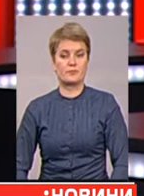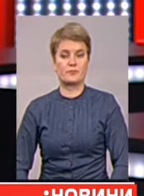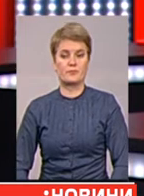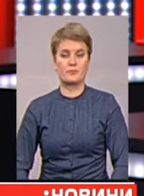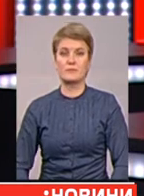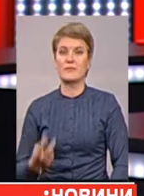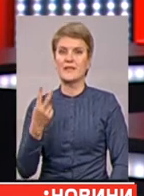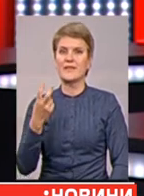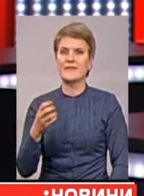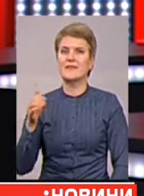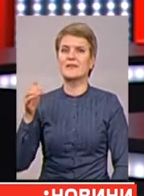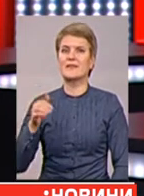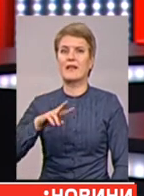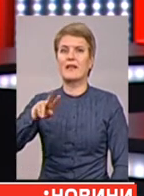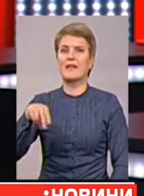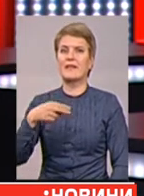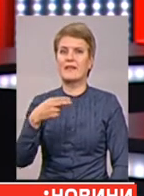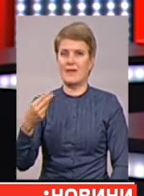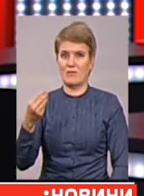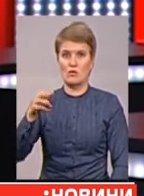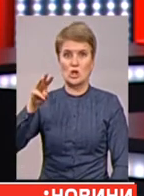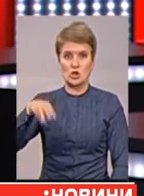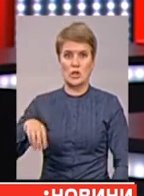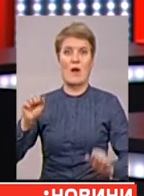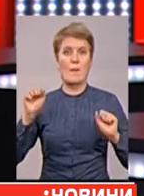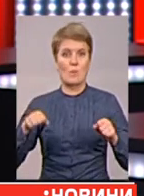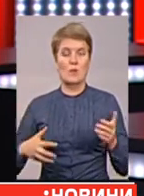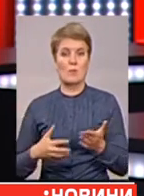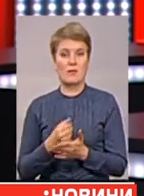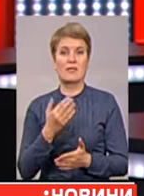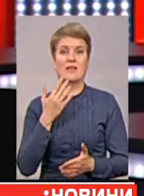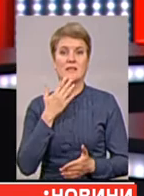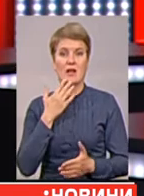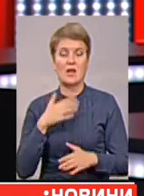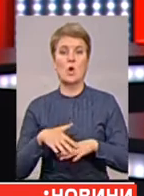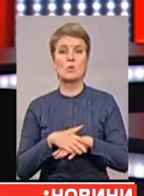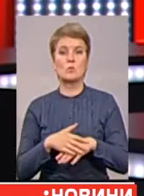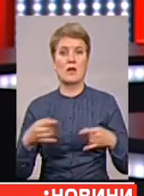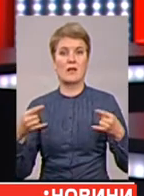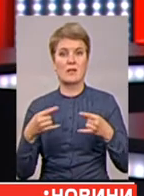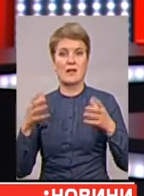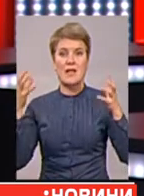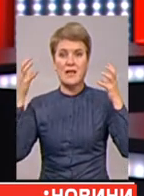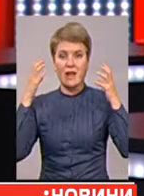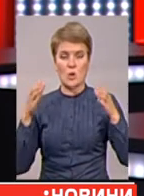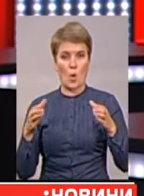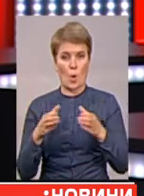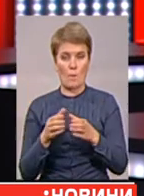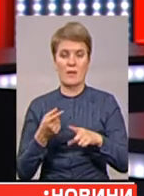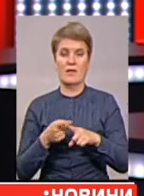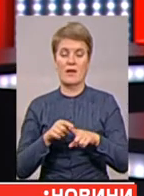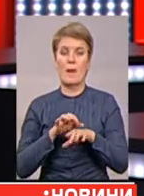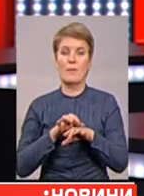Майже 200 тисяч євро такий штраф може сплатити Національна Суспільна телерадіокомпанія, яка проводила Євробачення